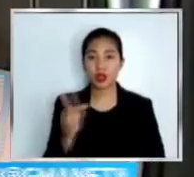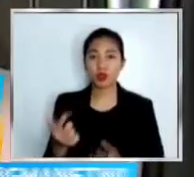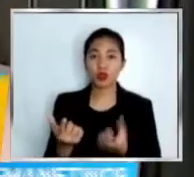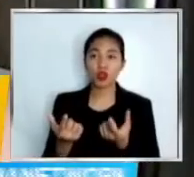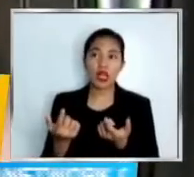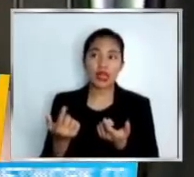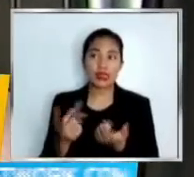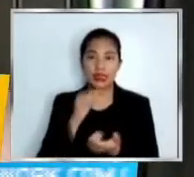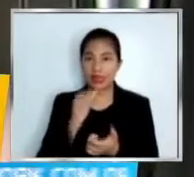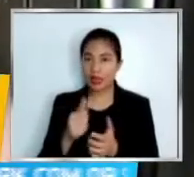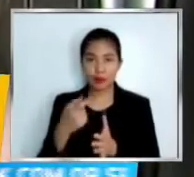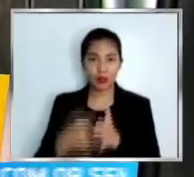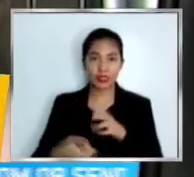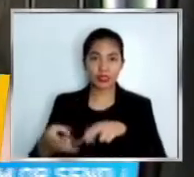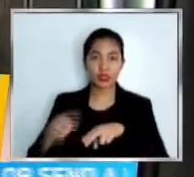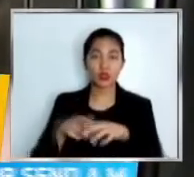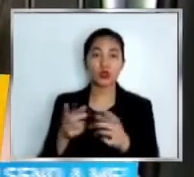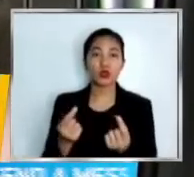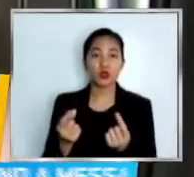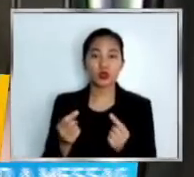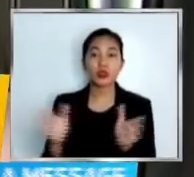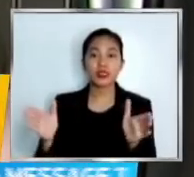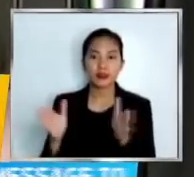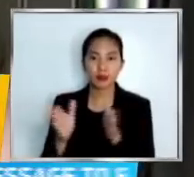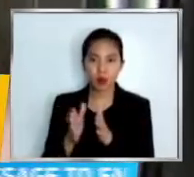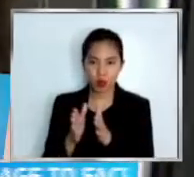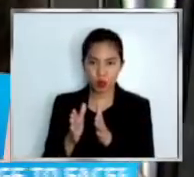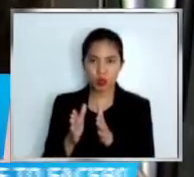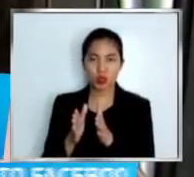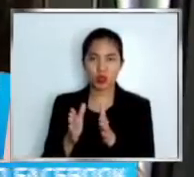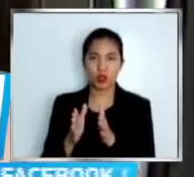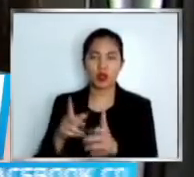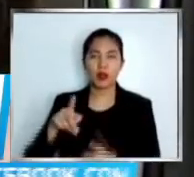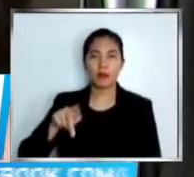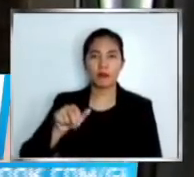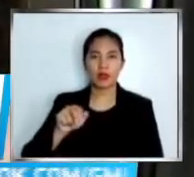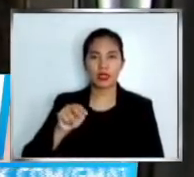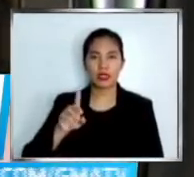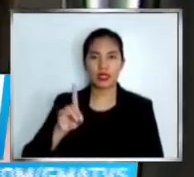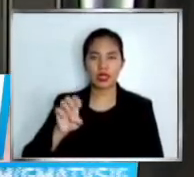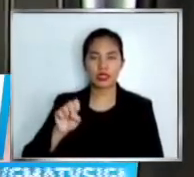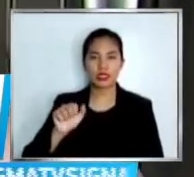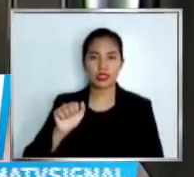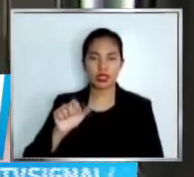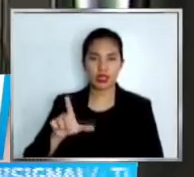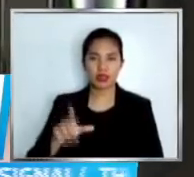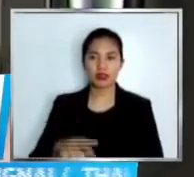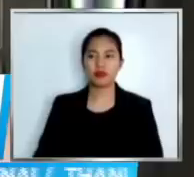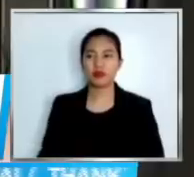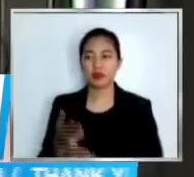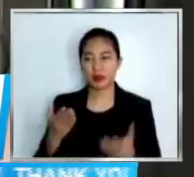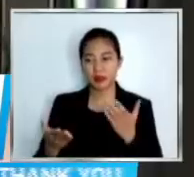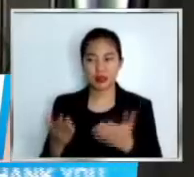Inadyasan na lang po namin yung size ng bread para kung sakali yung iba na hindi afford